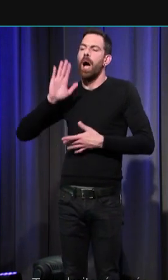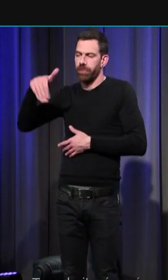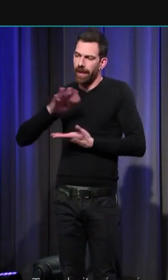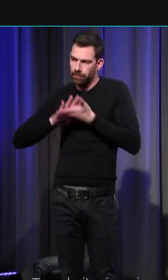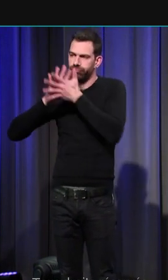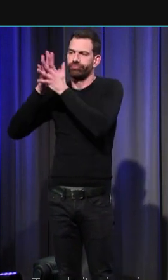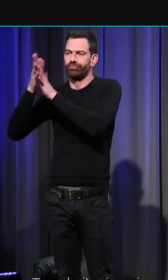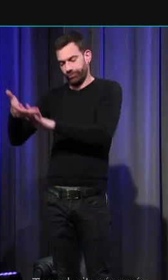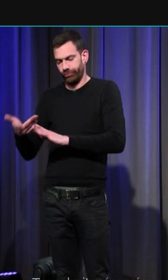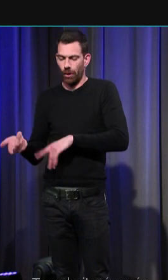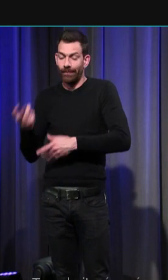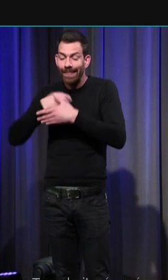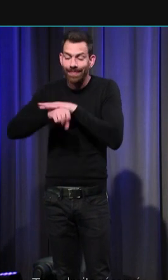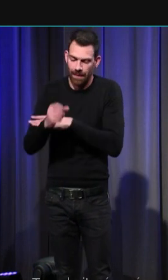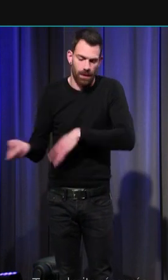être baptisés